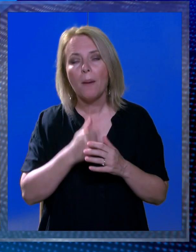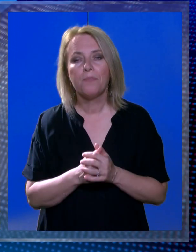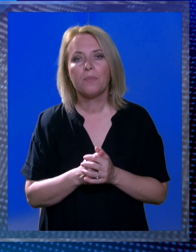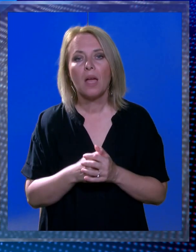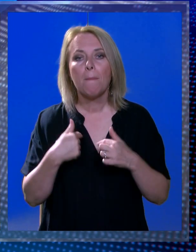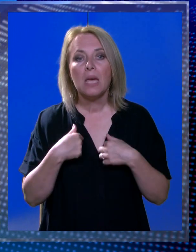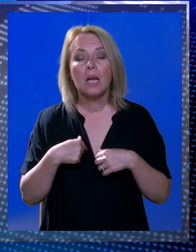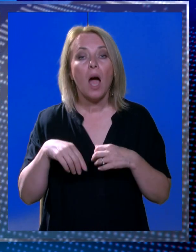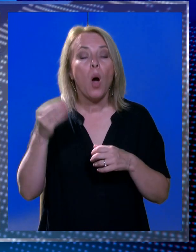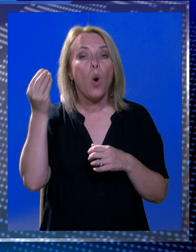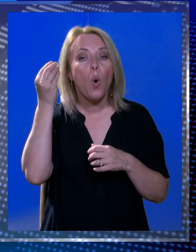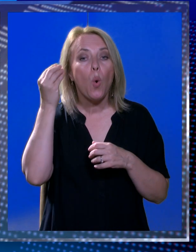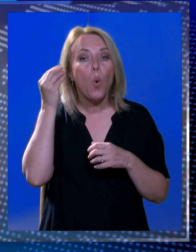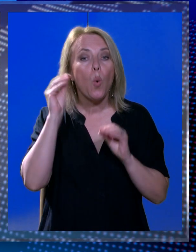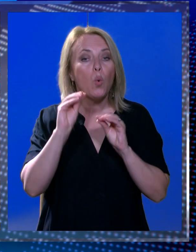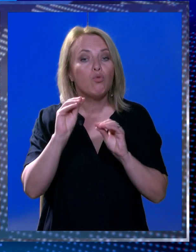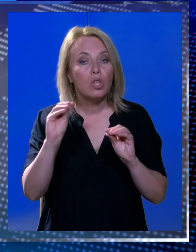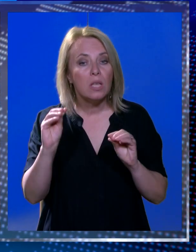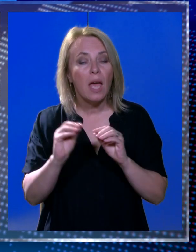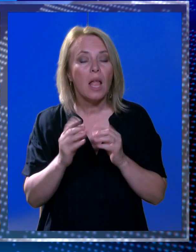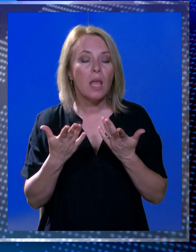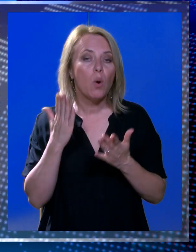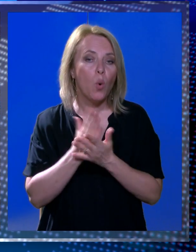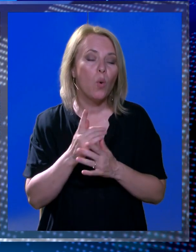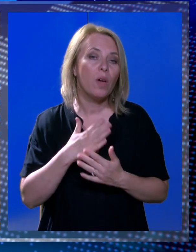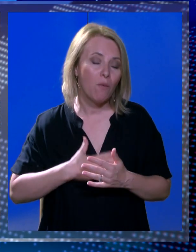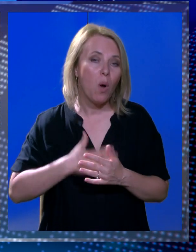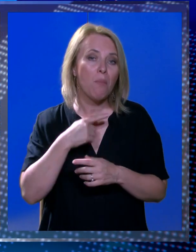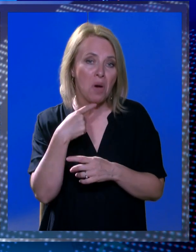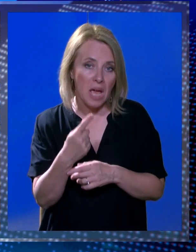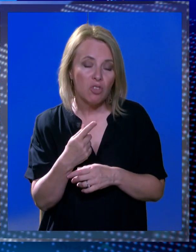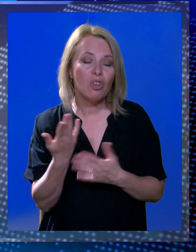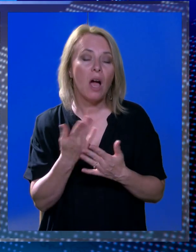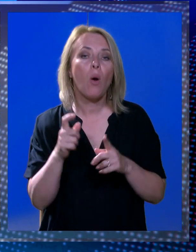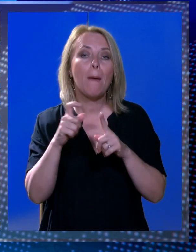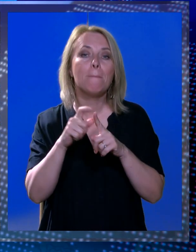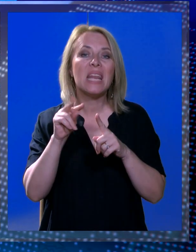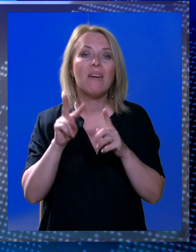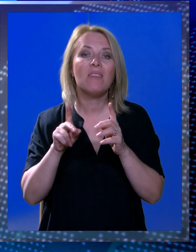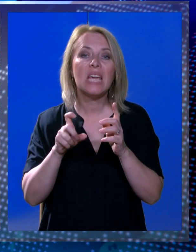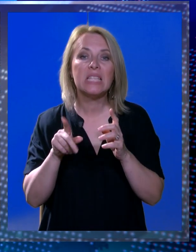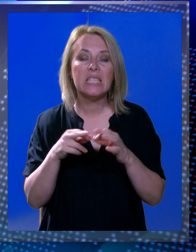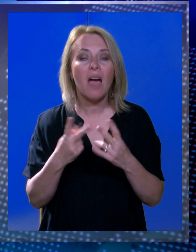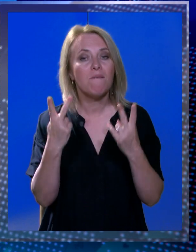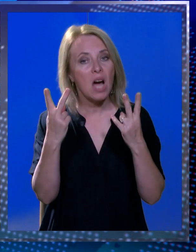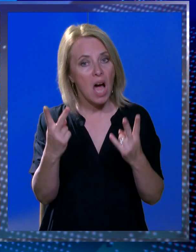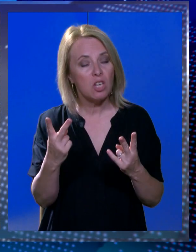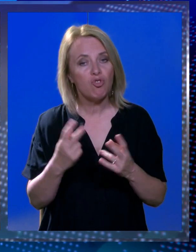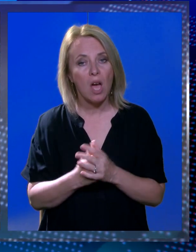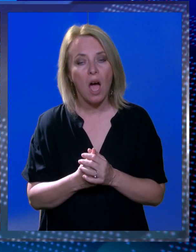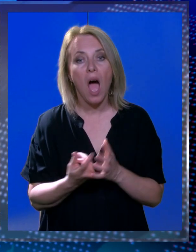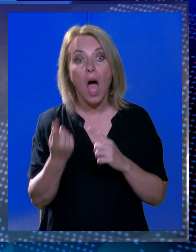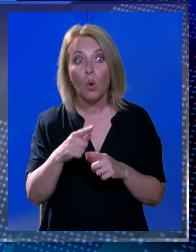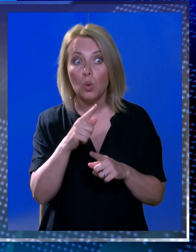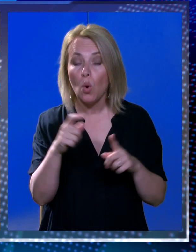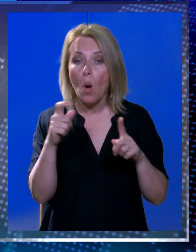kao učitelji u našoj školi uvijek volimo naglašavati kako je prevencija jako važna a